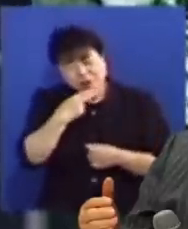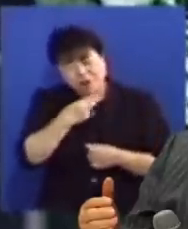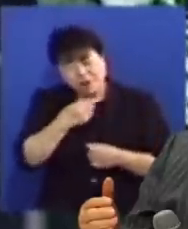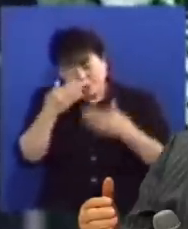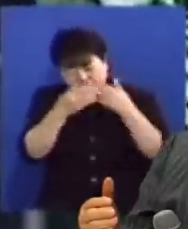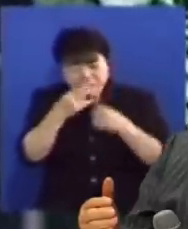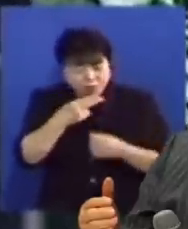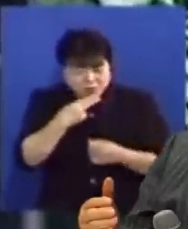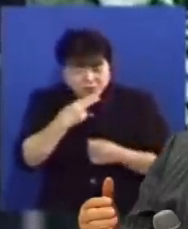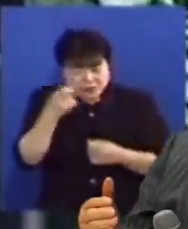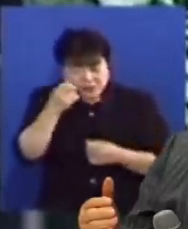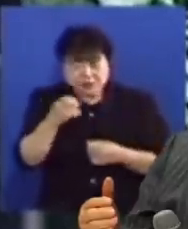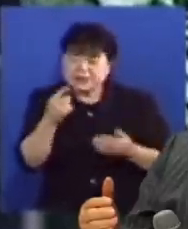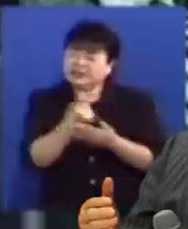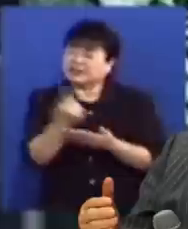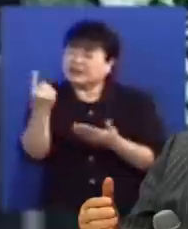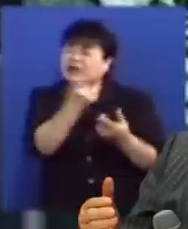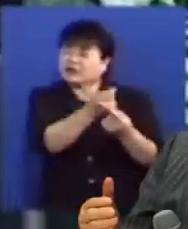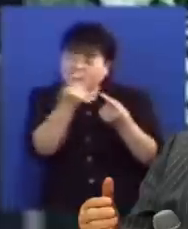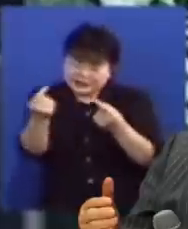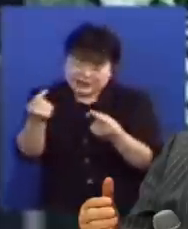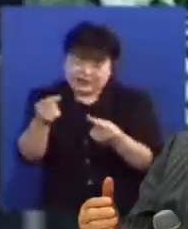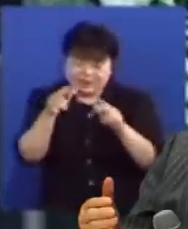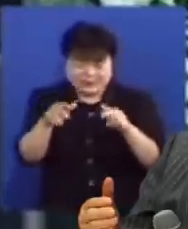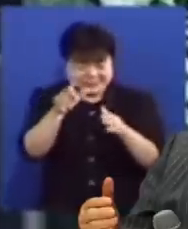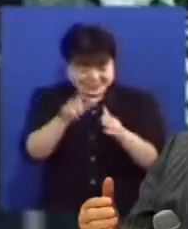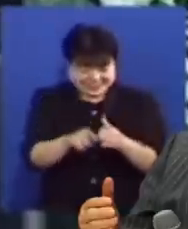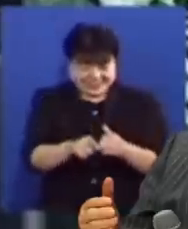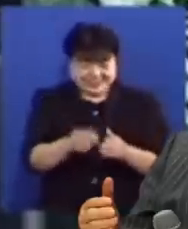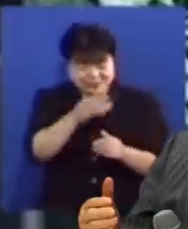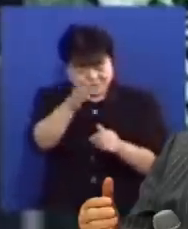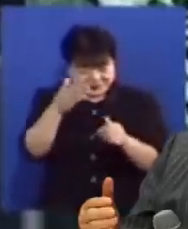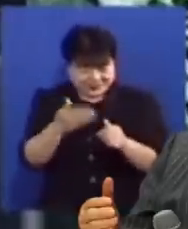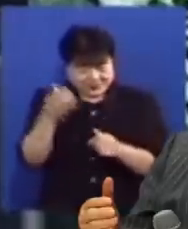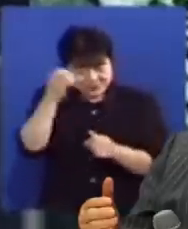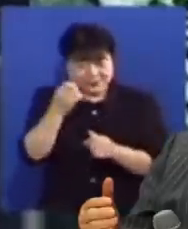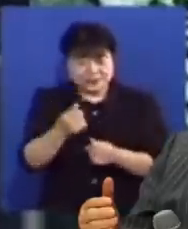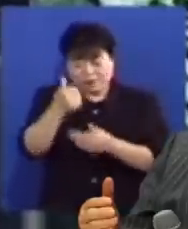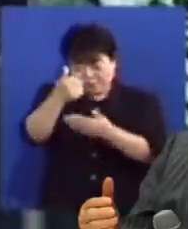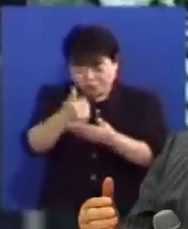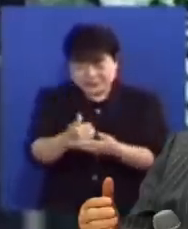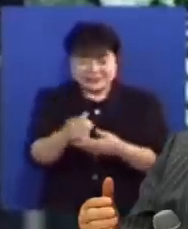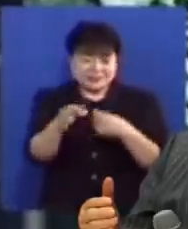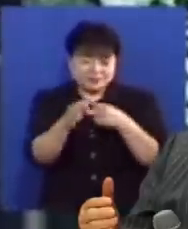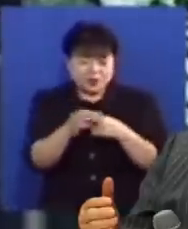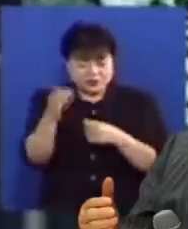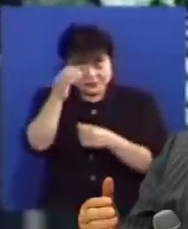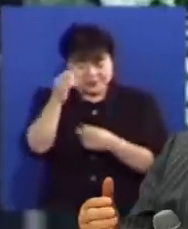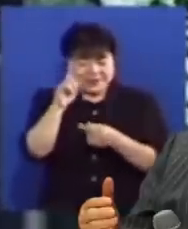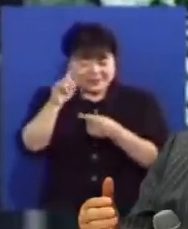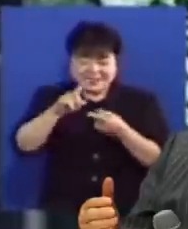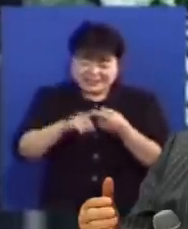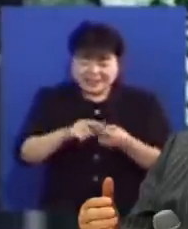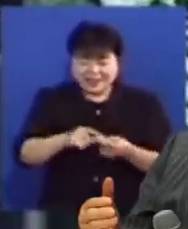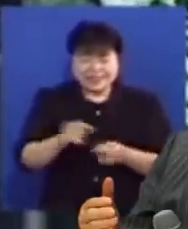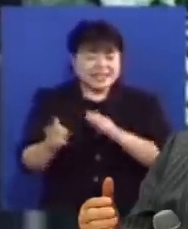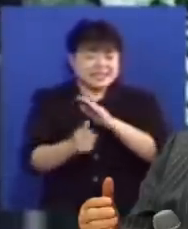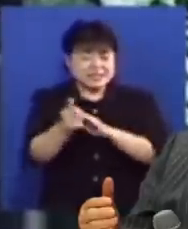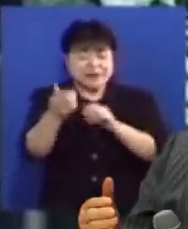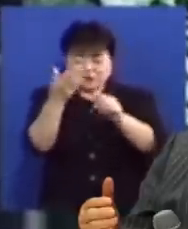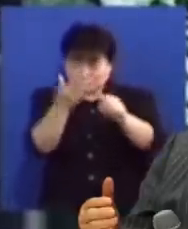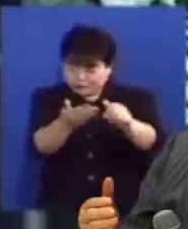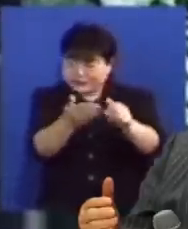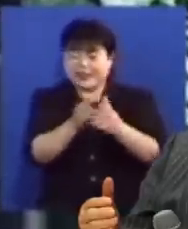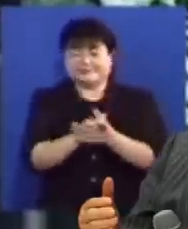환상도 없으면 성령이 떠난 것입니다 오늘 이 시간에 여러분께서 성령을 모셔 드리면 성령이 내일에 대한 희망을